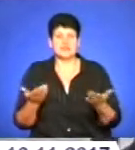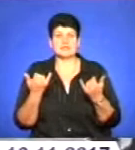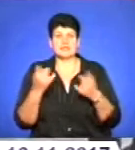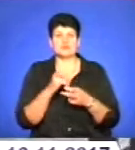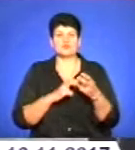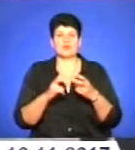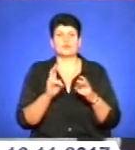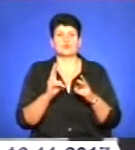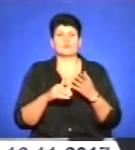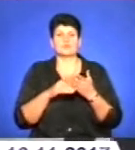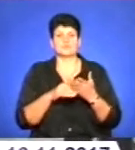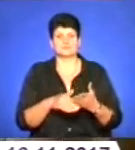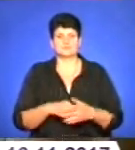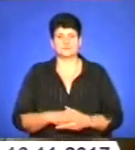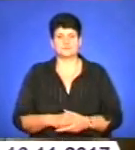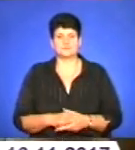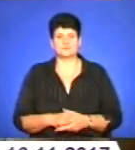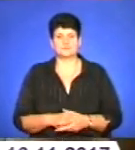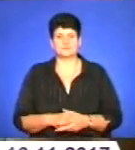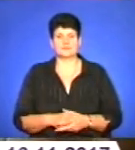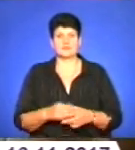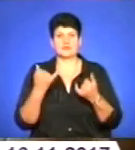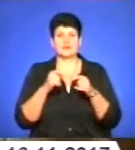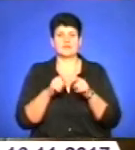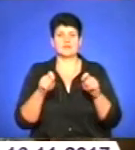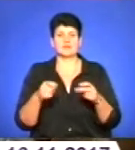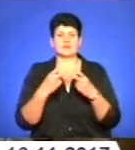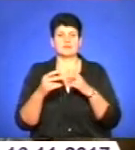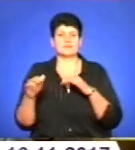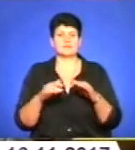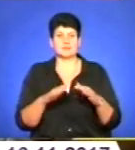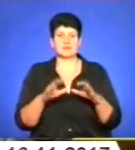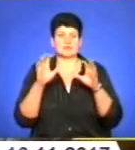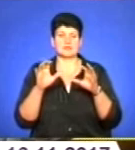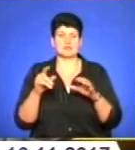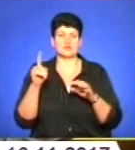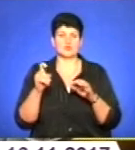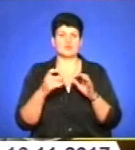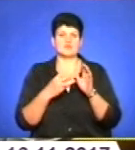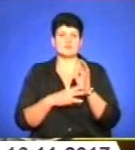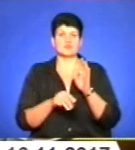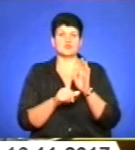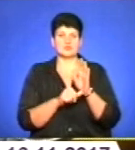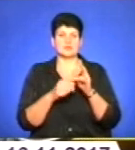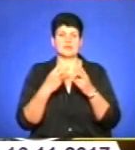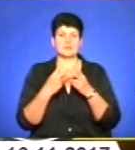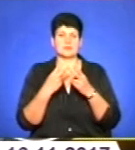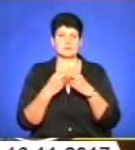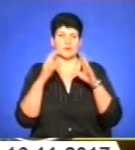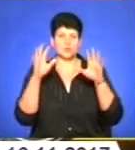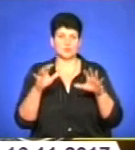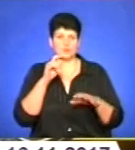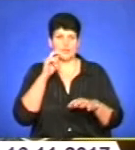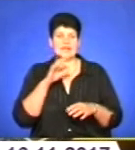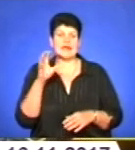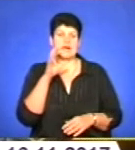розшукують спільника. На даний час відкрите кримінальне провадження за статтею 186 Кримінального кодексу України.